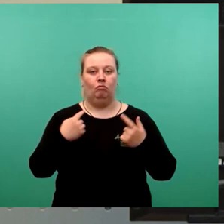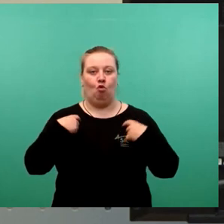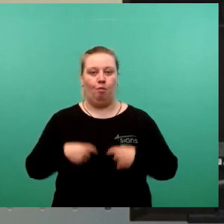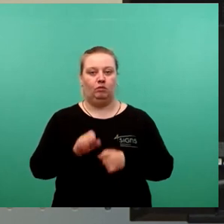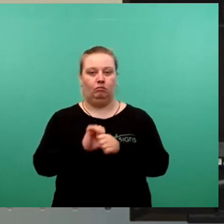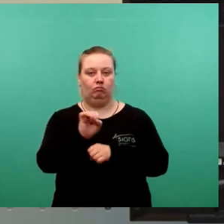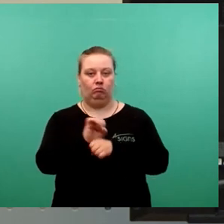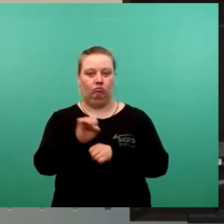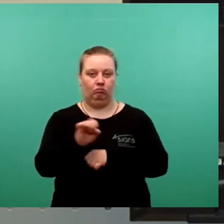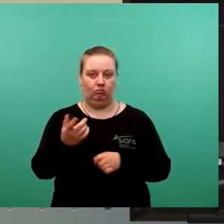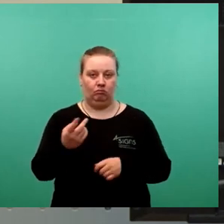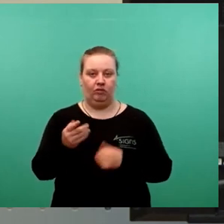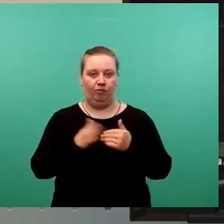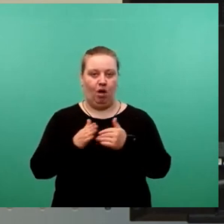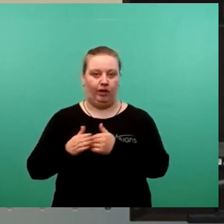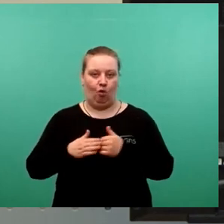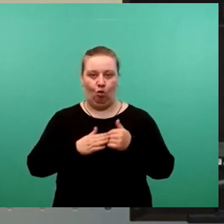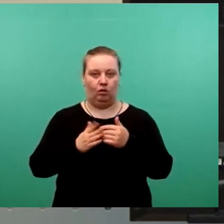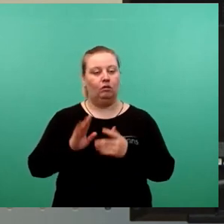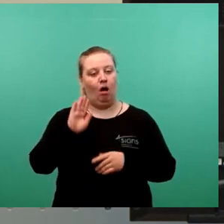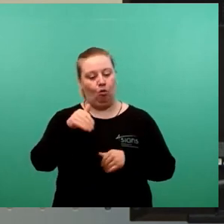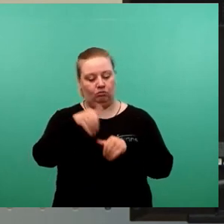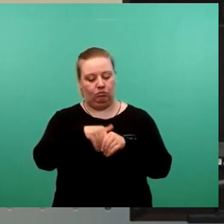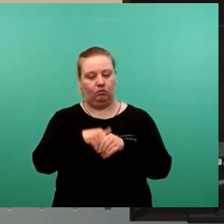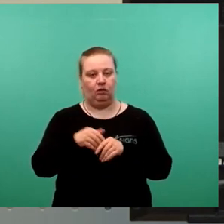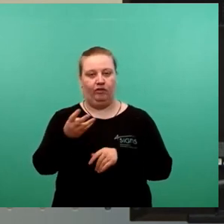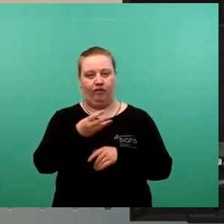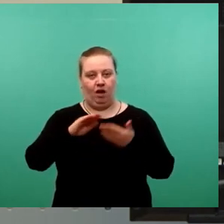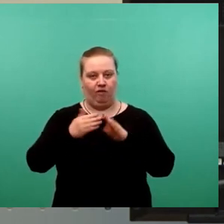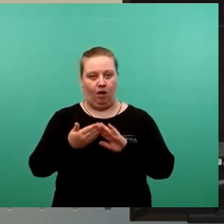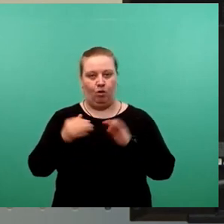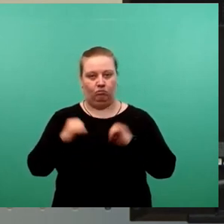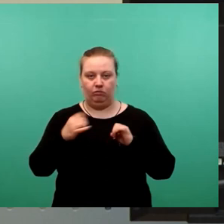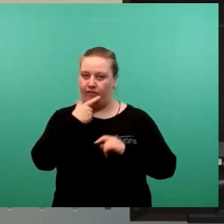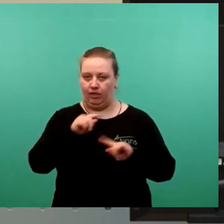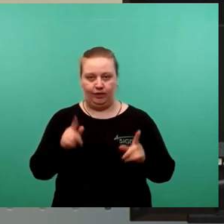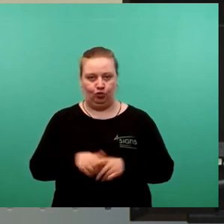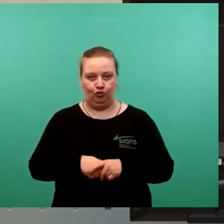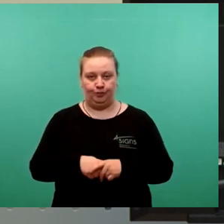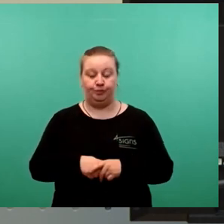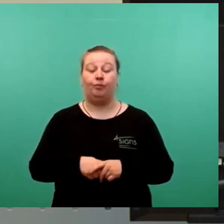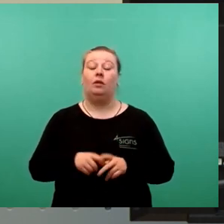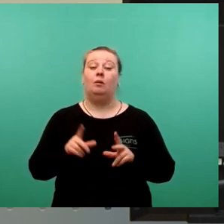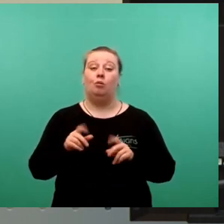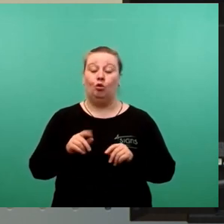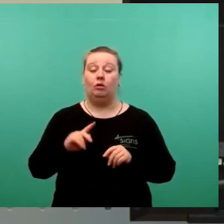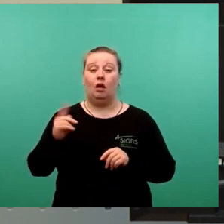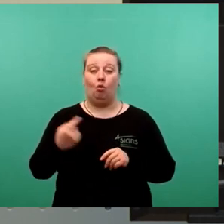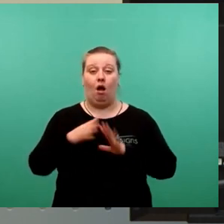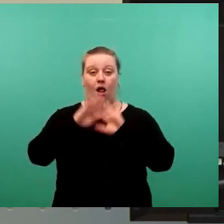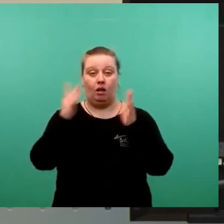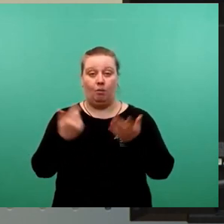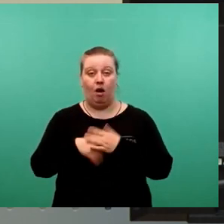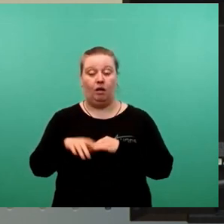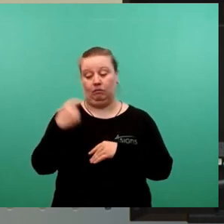dagegen, die Beigeordneten im Sinne dieser Vierervereinbarung zu besetzen. Die Verschiebungen zwischen Fraktionen in